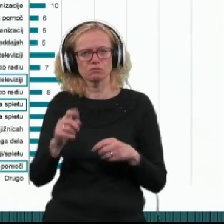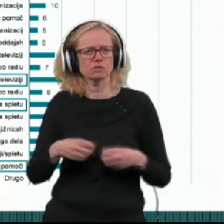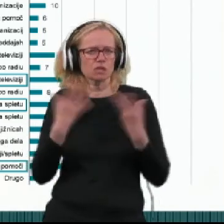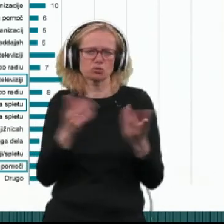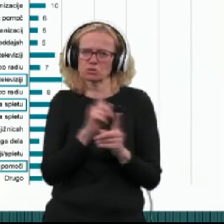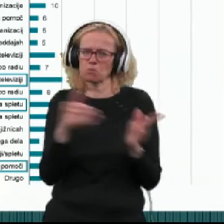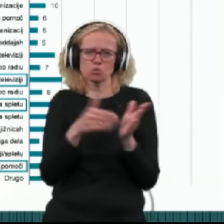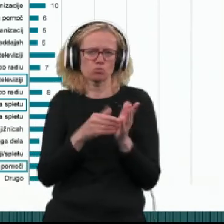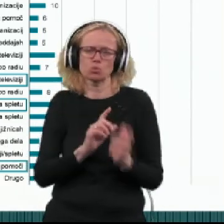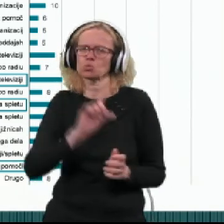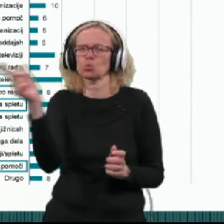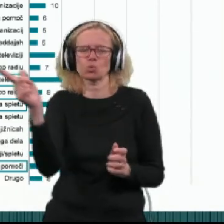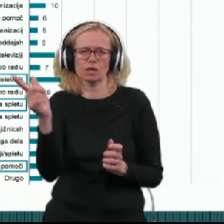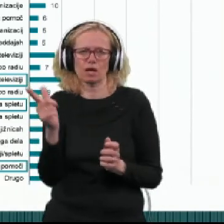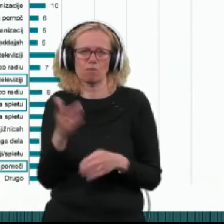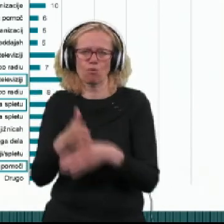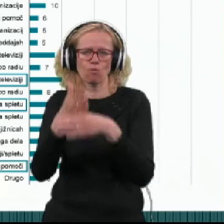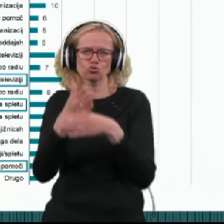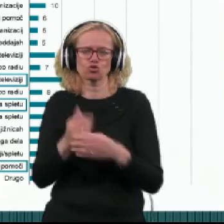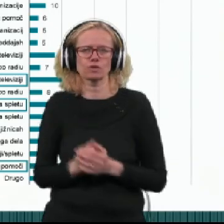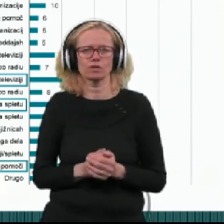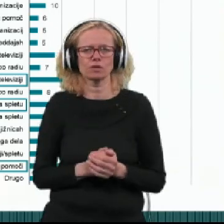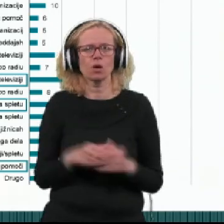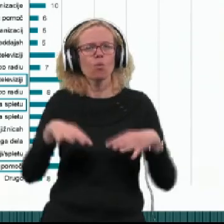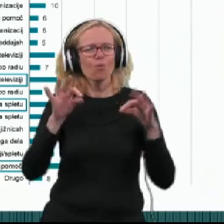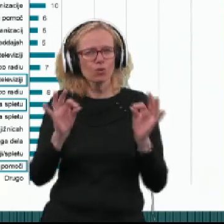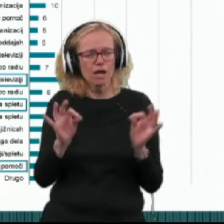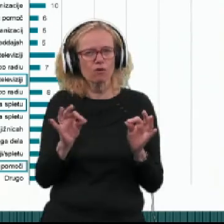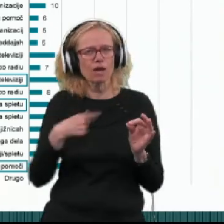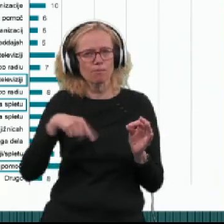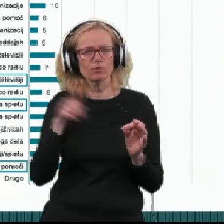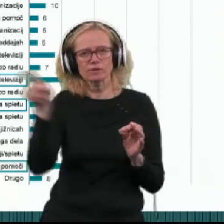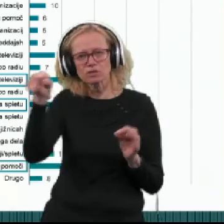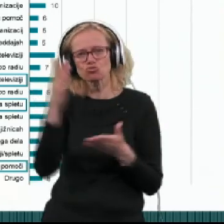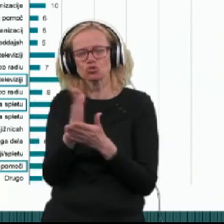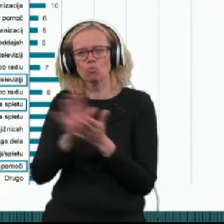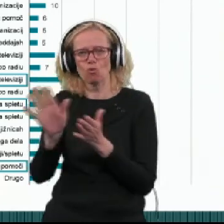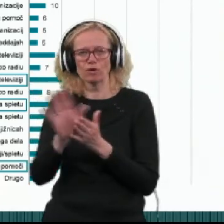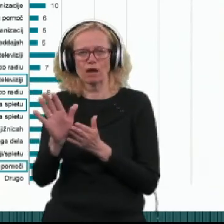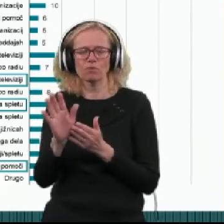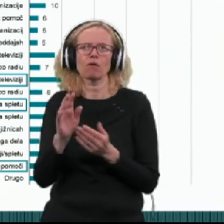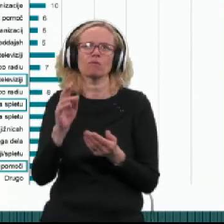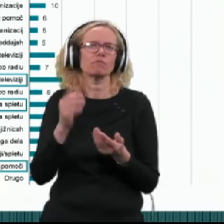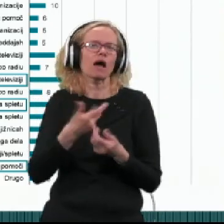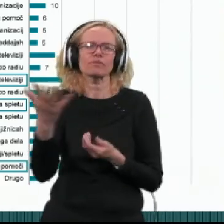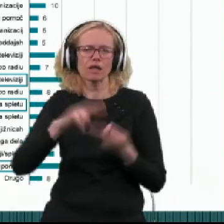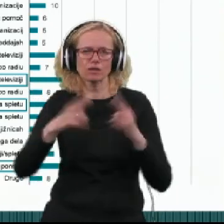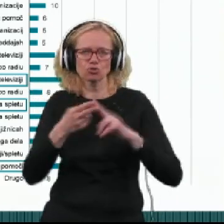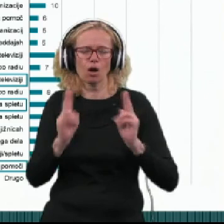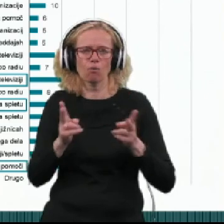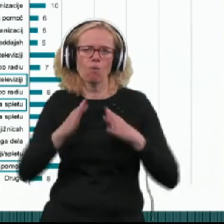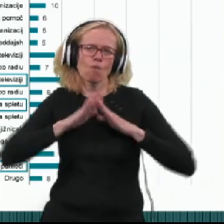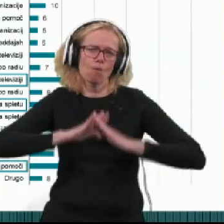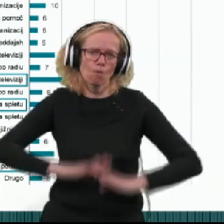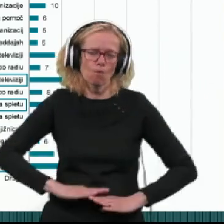drugih verov pomoči. Ugotavljamo, da ti že uporabljajo nekatere načine, kako si lajšati svojo stisko,